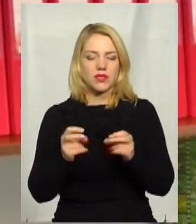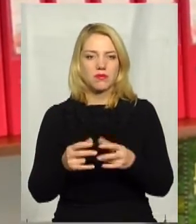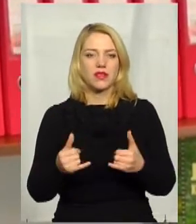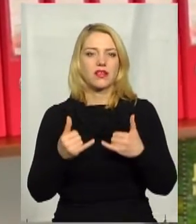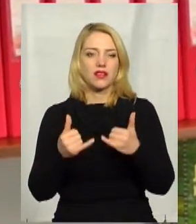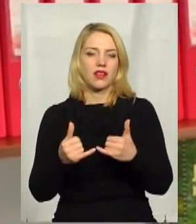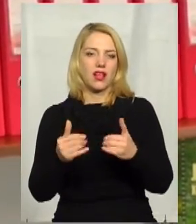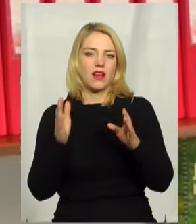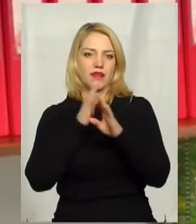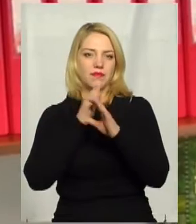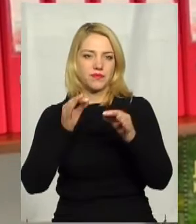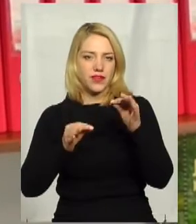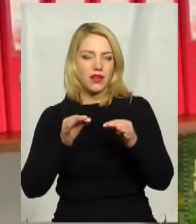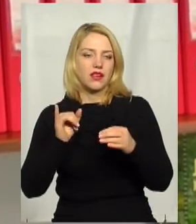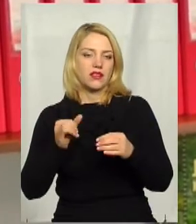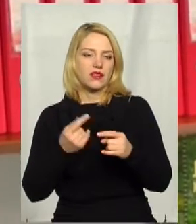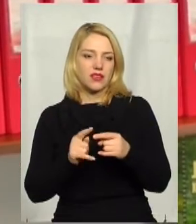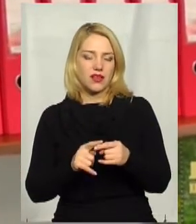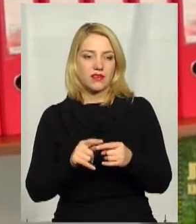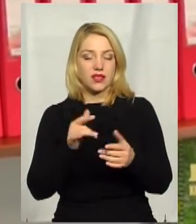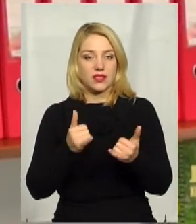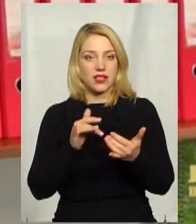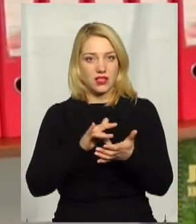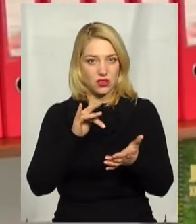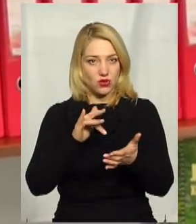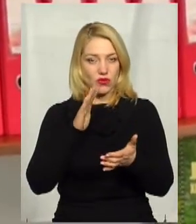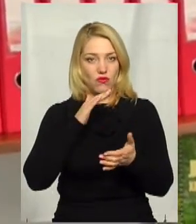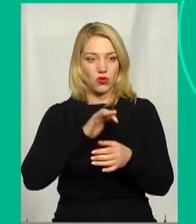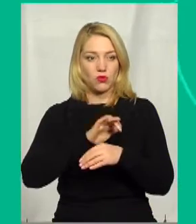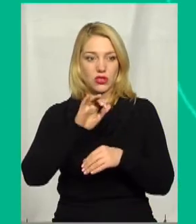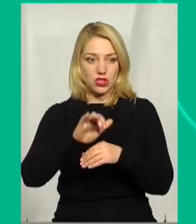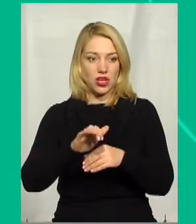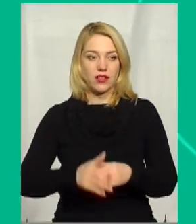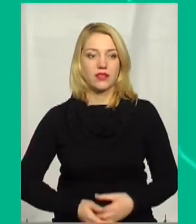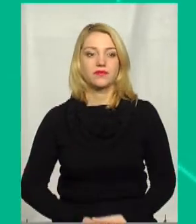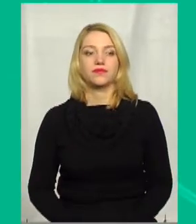середовища і централізованого водопостачання даного населеного пункту.